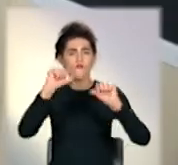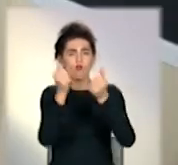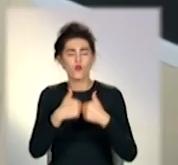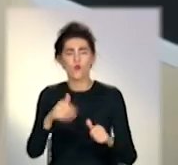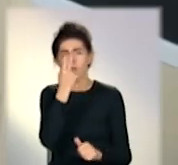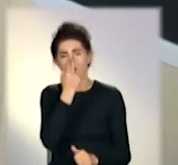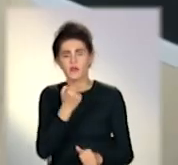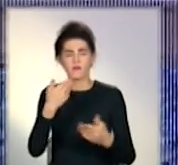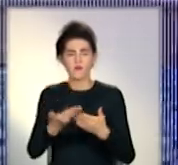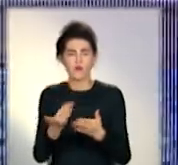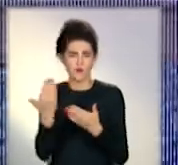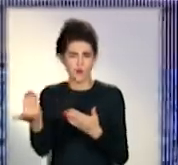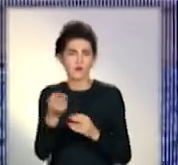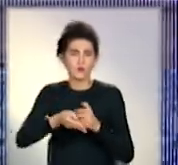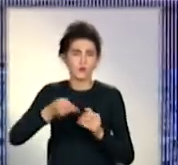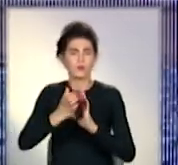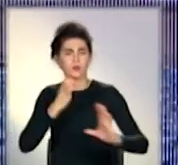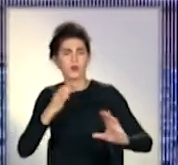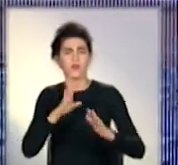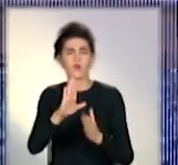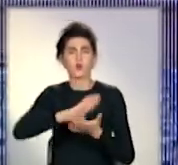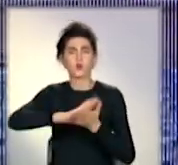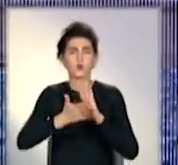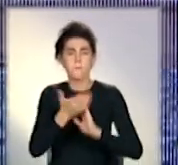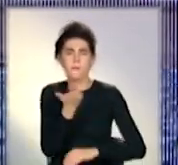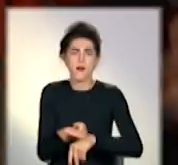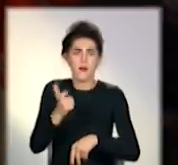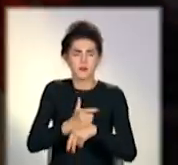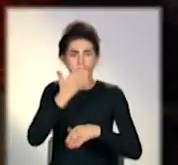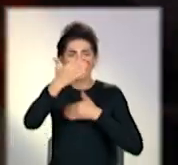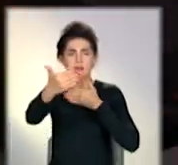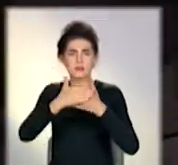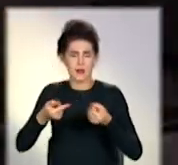навичок локомотивних бригад в умовах, максимально наближених до реальних.